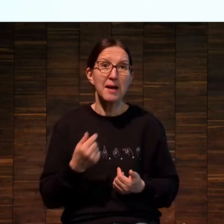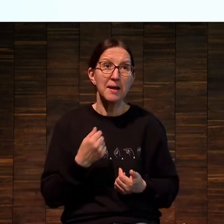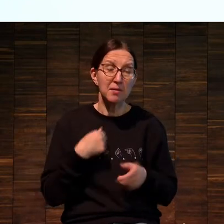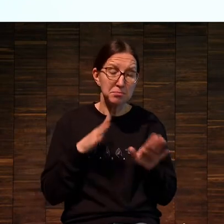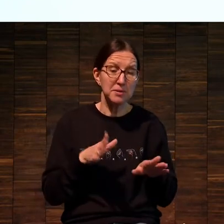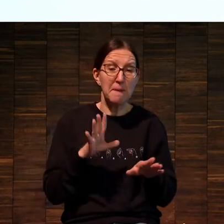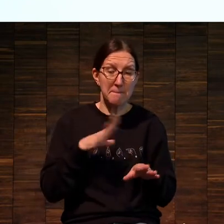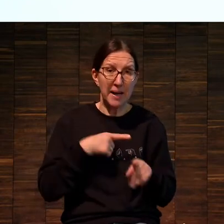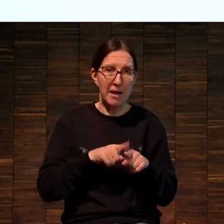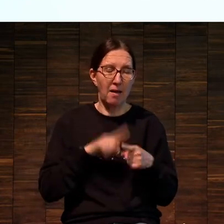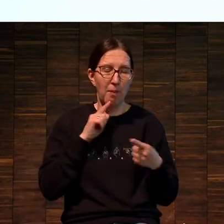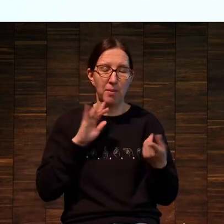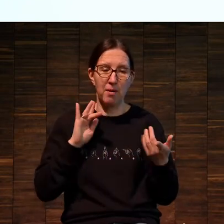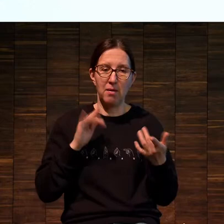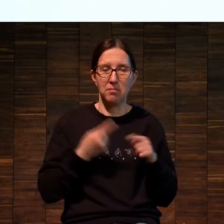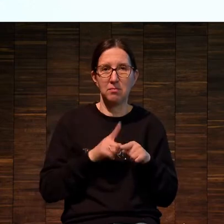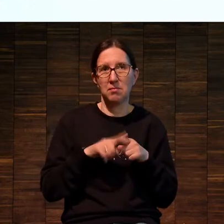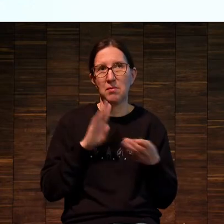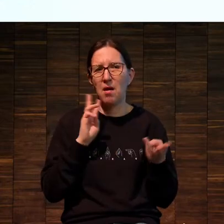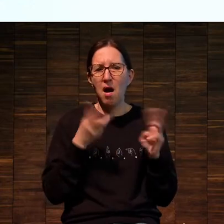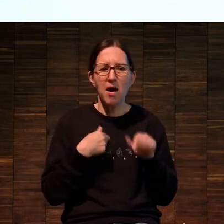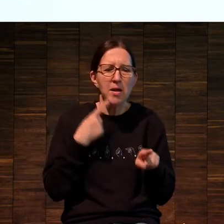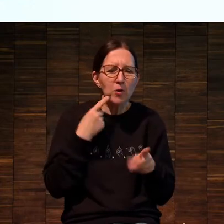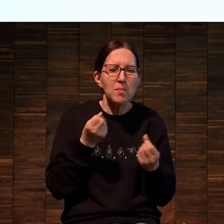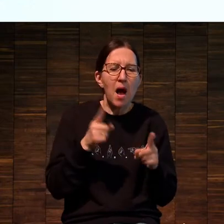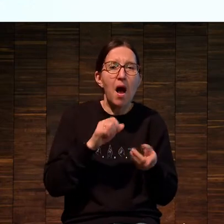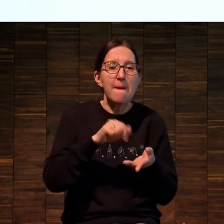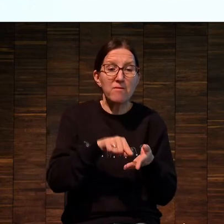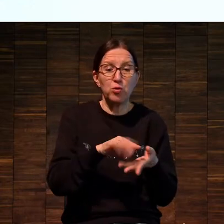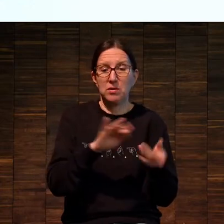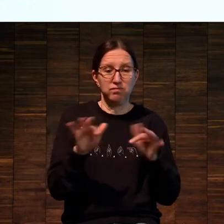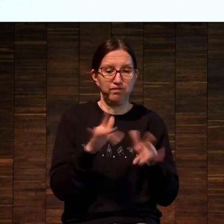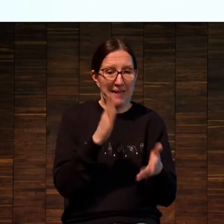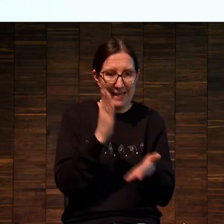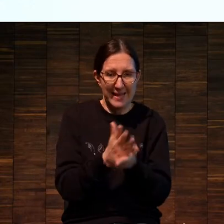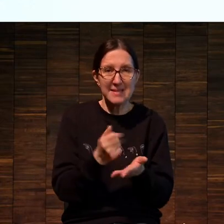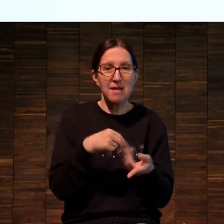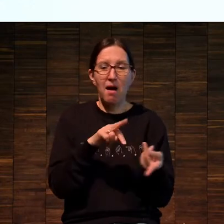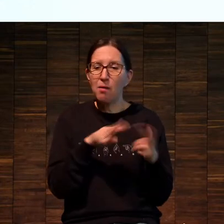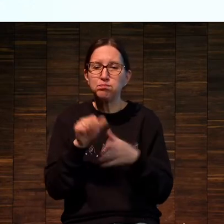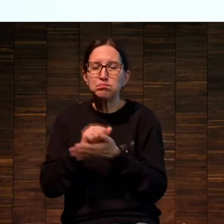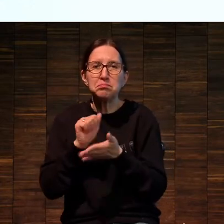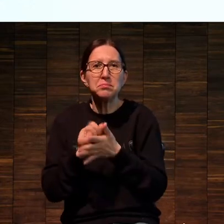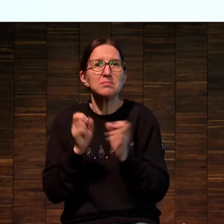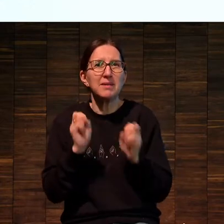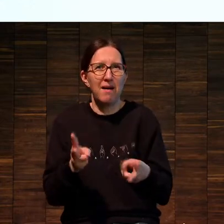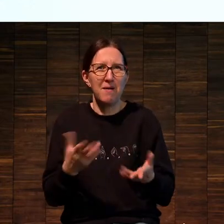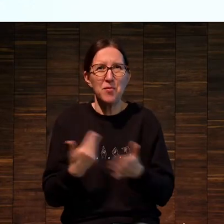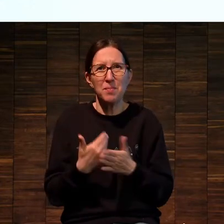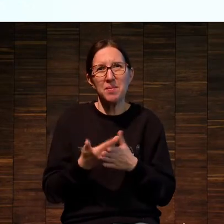То есть они существовали в виртуальном пространстве, я не понимал, как их напечатать, потому что в 90-е годы сделать цифровой